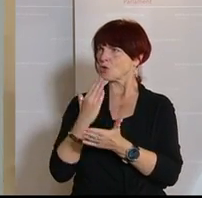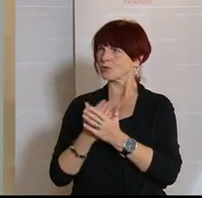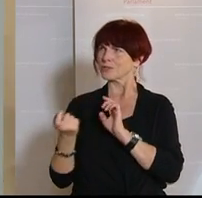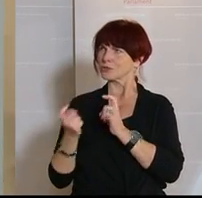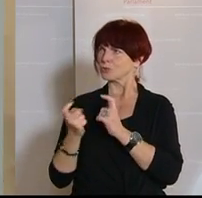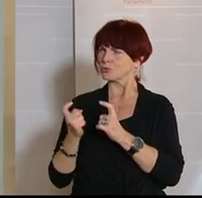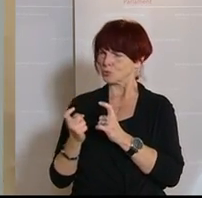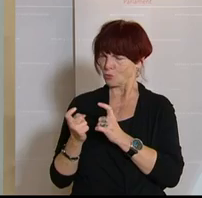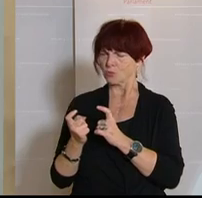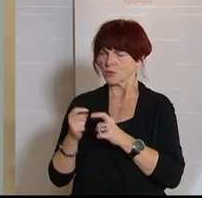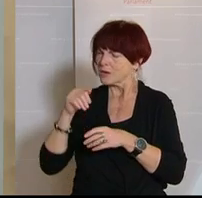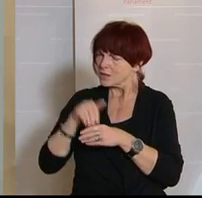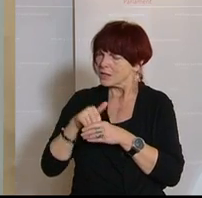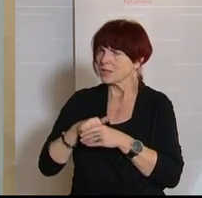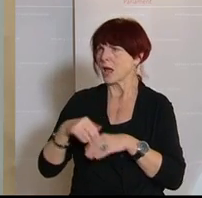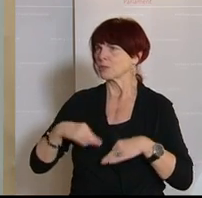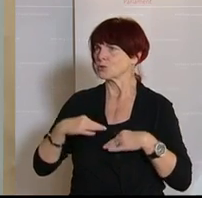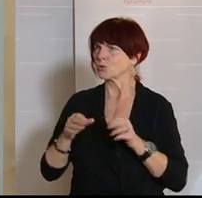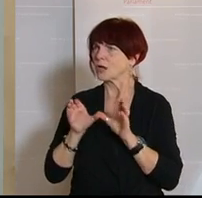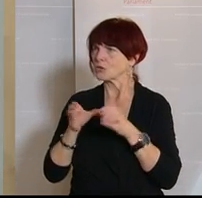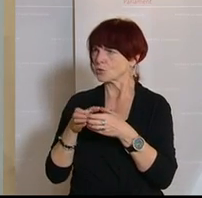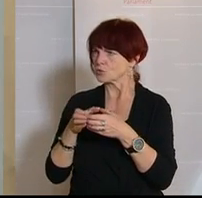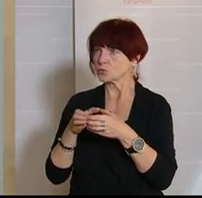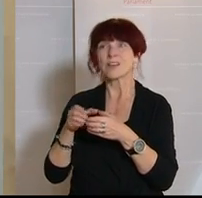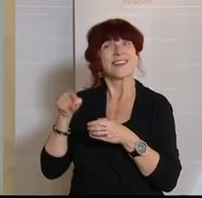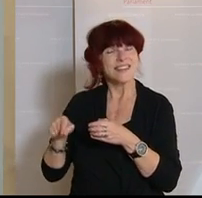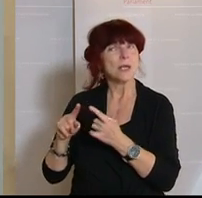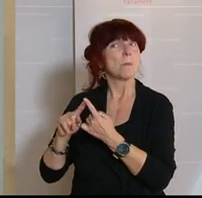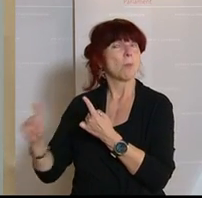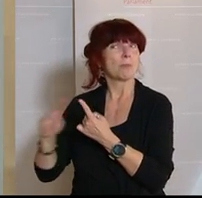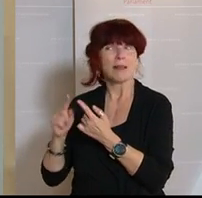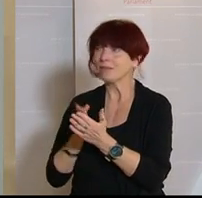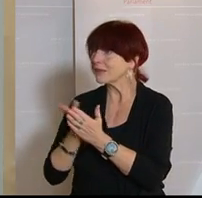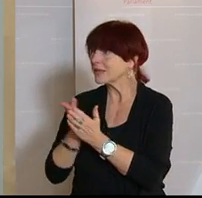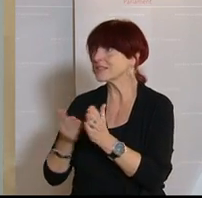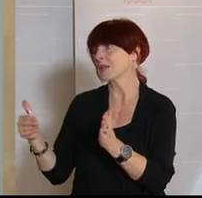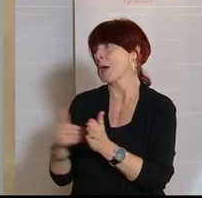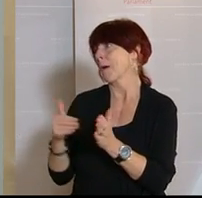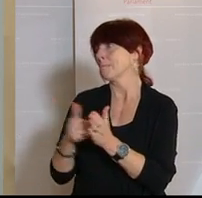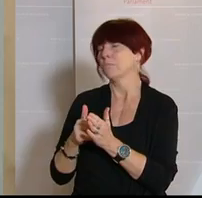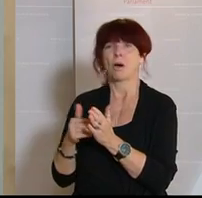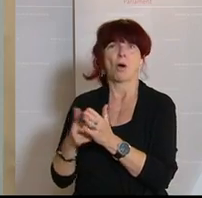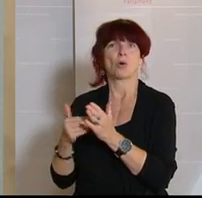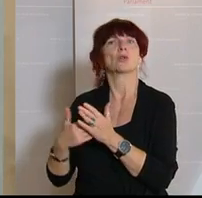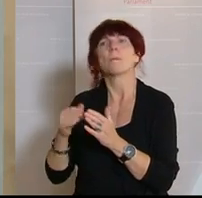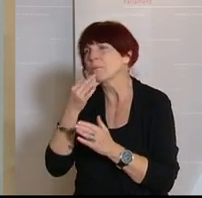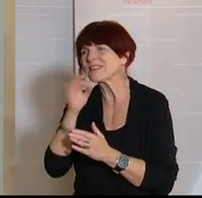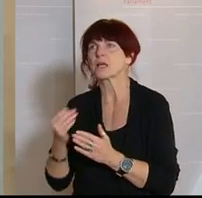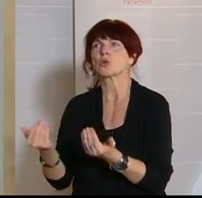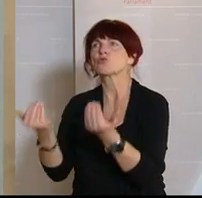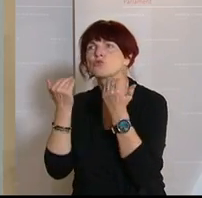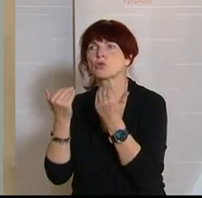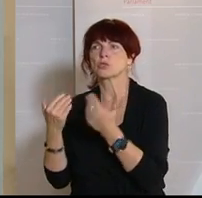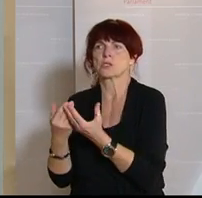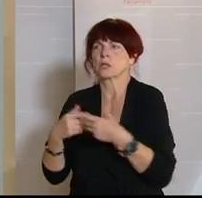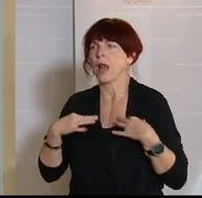Unterstützung, Schutzausrüstung, auch Tests. Die könnten wir beispielsweise im Hilfswerk auch selbst machen. Das wäre dann wesentlich unbürokratischer